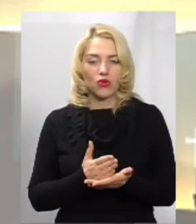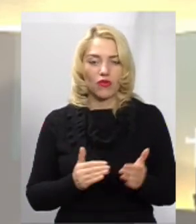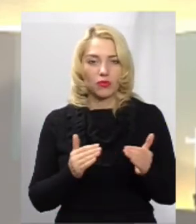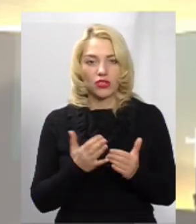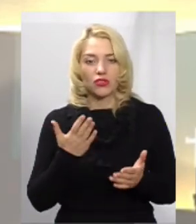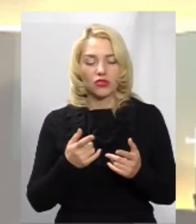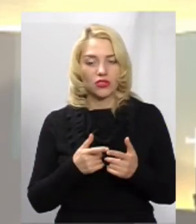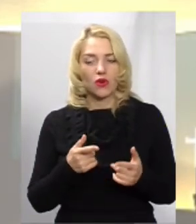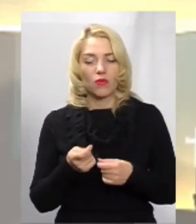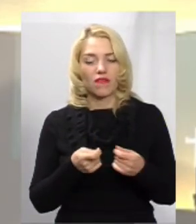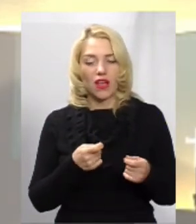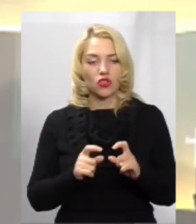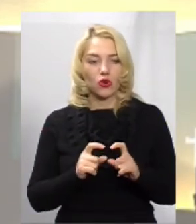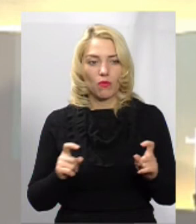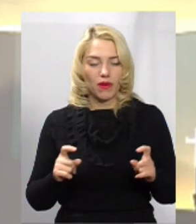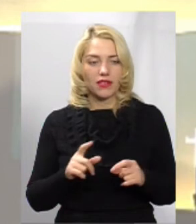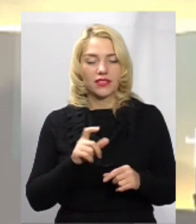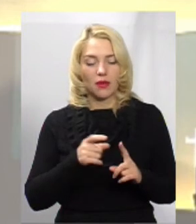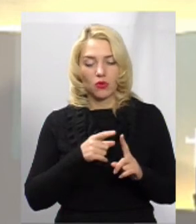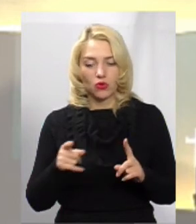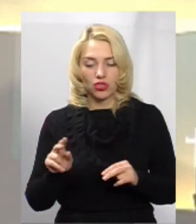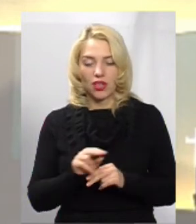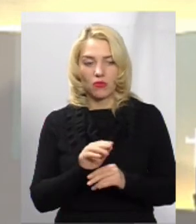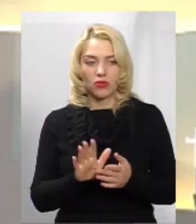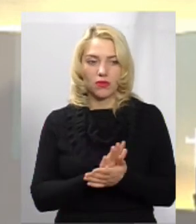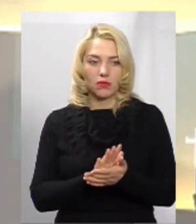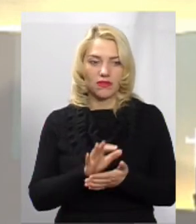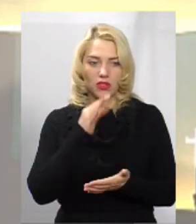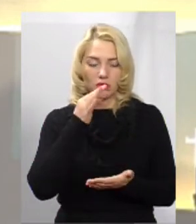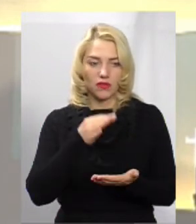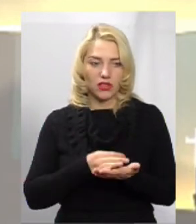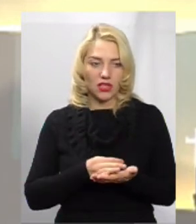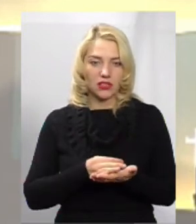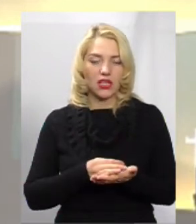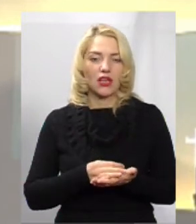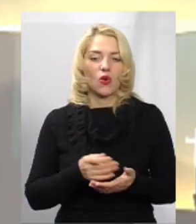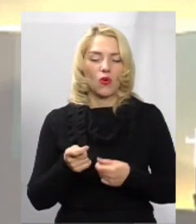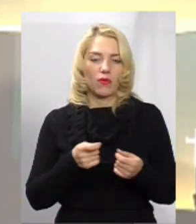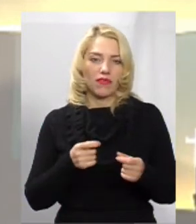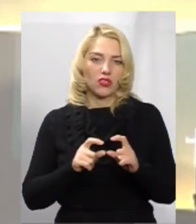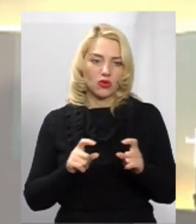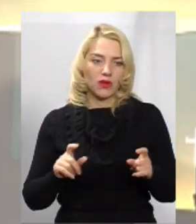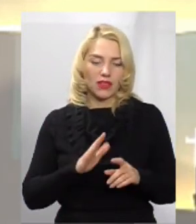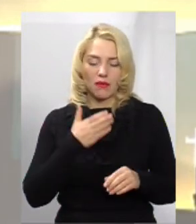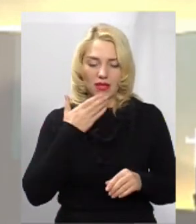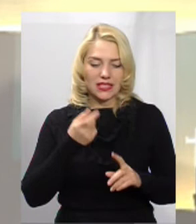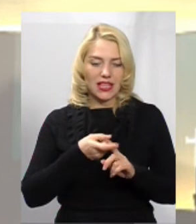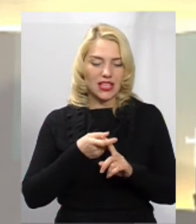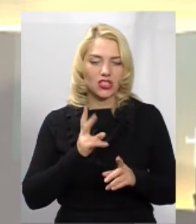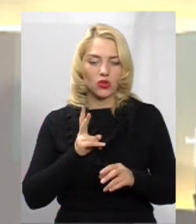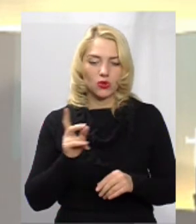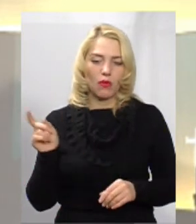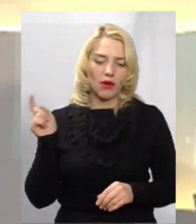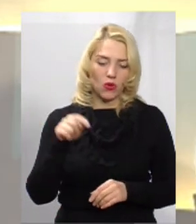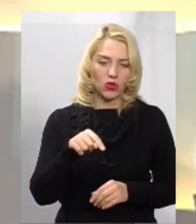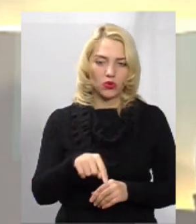Якщо то управляюча компанія, то за поточний ремонт і прибирання відповідає управляюча компанія. Незалежно від того, хто туди приходить гратися і з